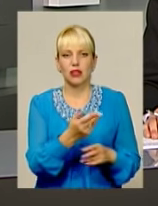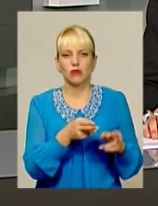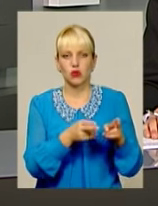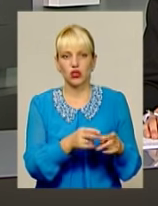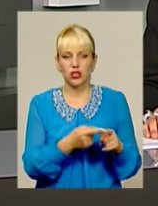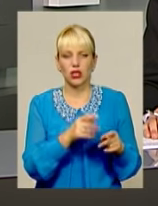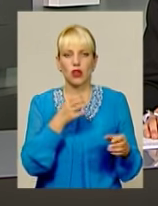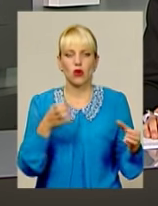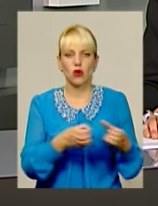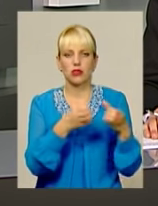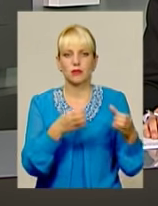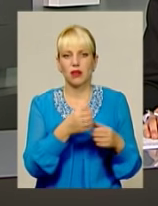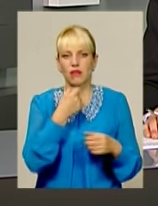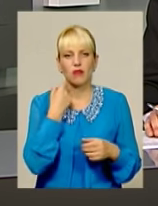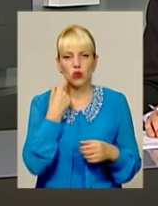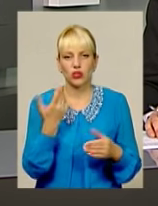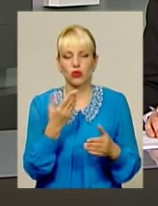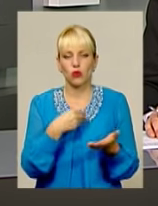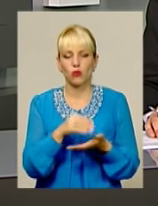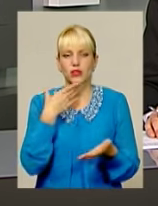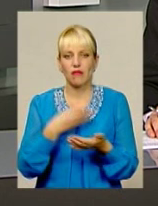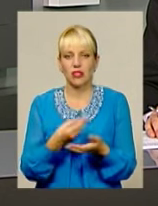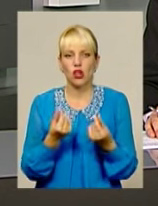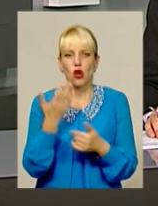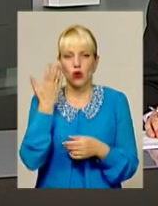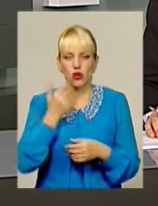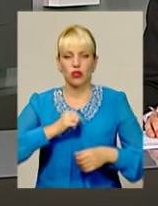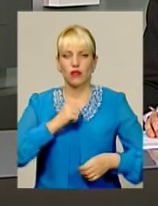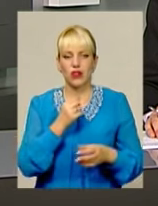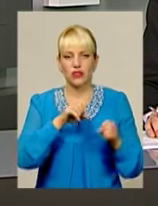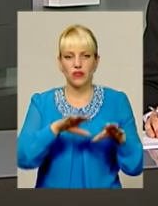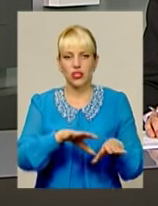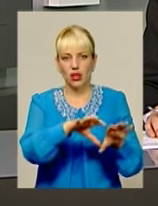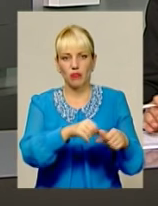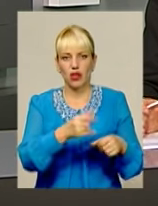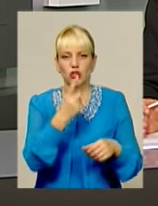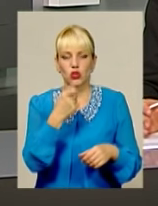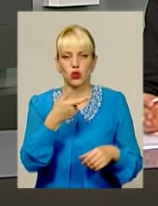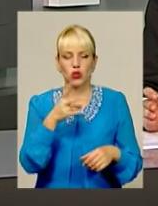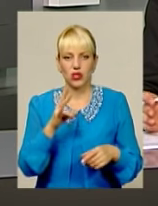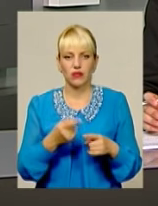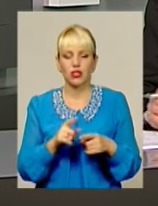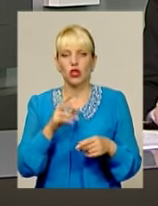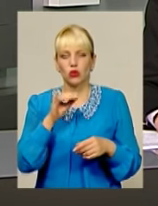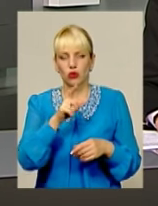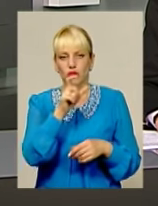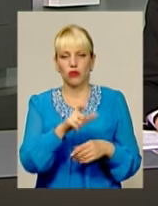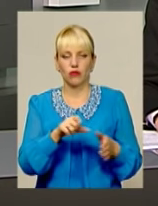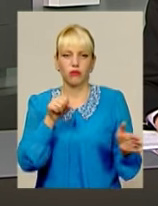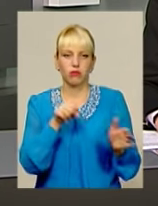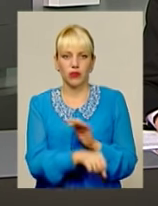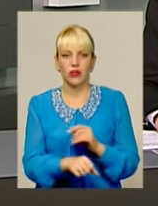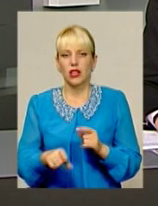горілку, яку купив за власні гроші. Коли ж товариш по чарці вирішив забрати у підозрюваного ще й гривні, то його вбив.